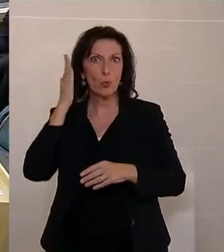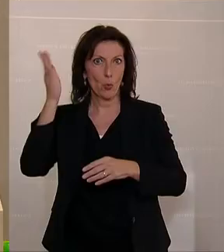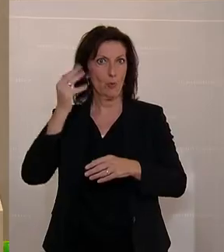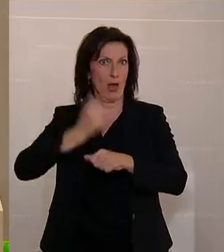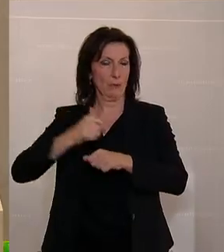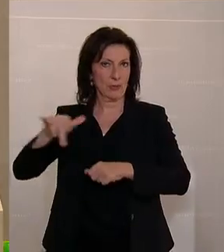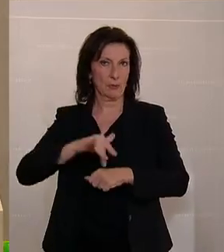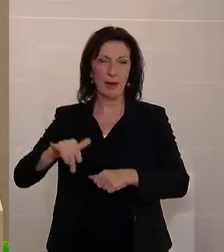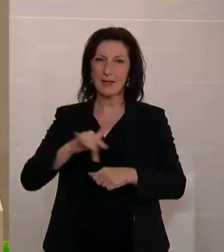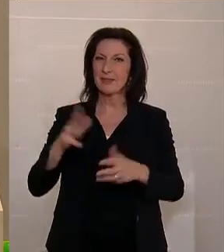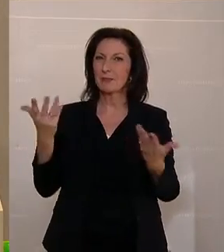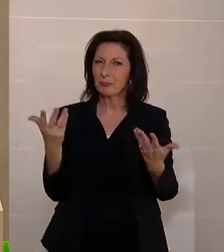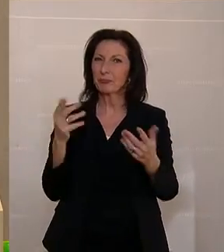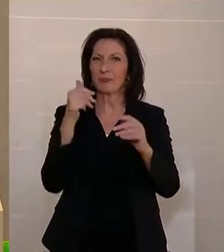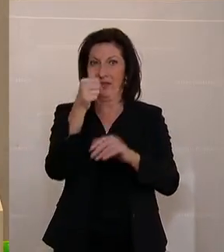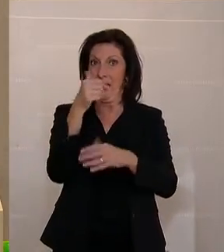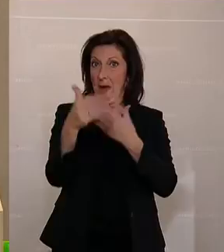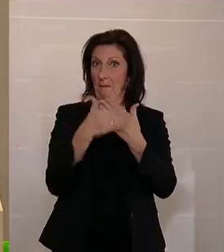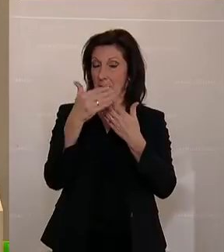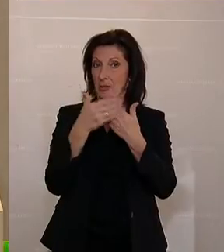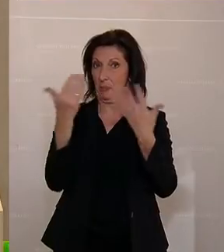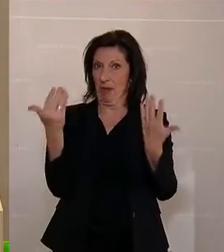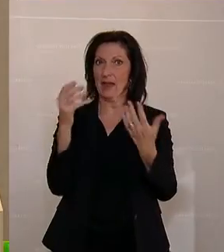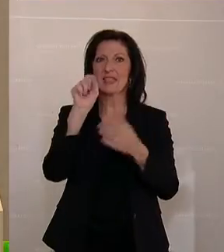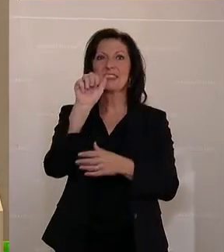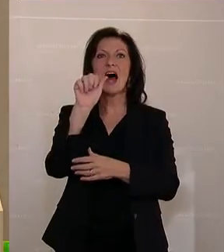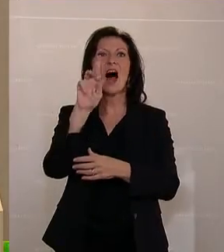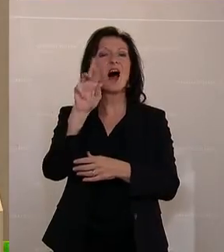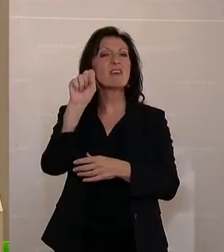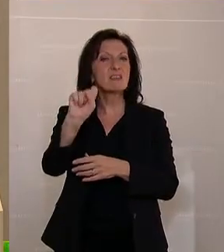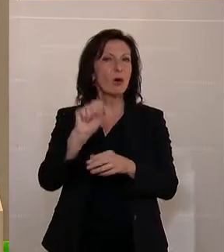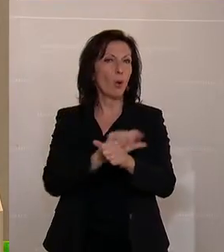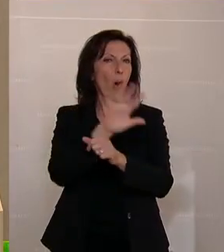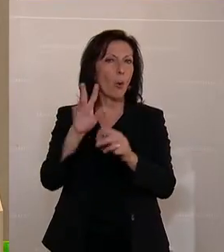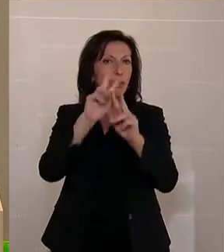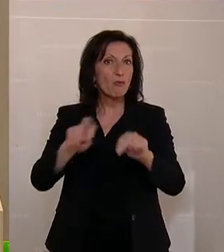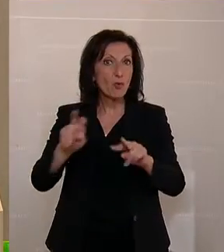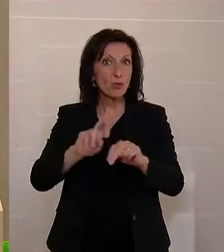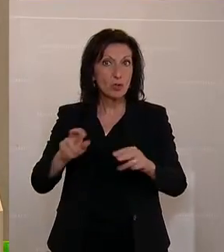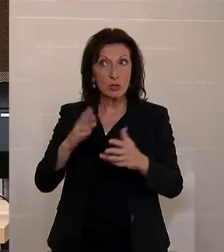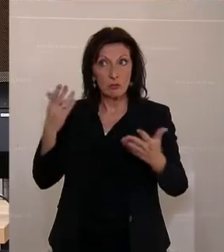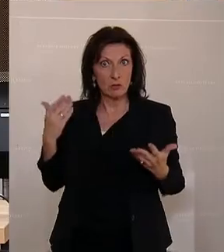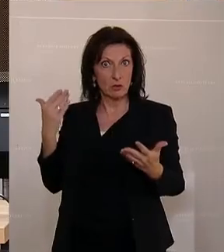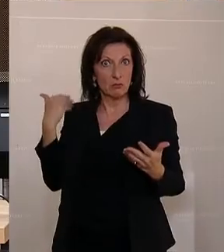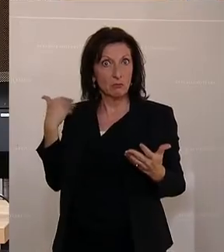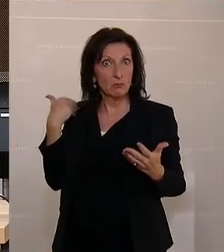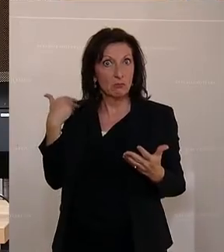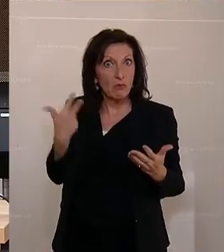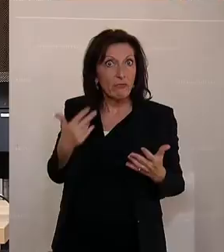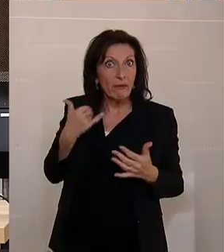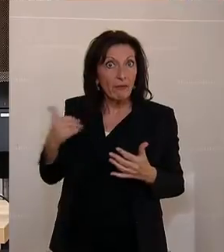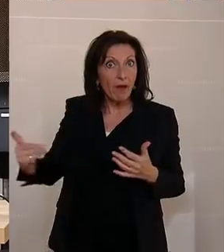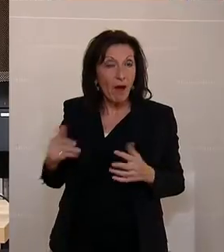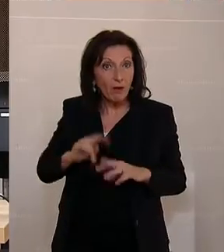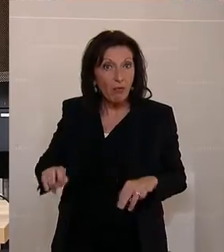Beispiel ein wichtiges Beispiel dazu, weil die SARS-Forschung ist 30 Jahre alt und jetzt haben wir eine Impfung gebraucht und das ist sehr schnell gegangen,